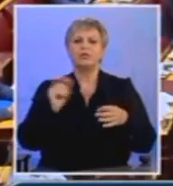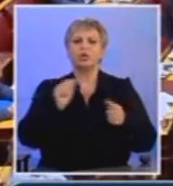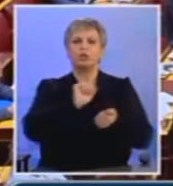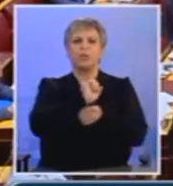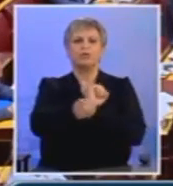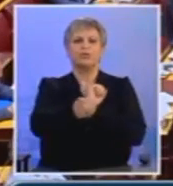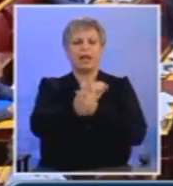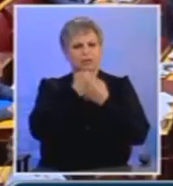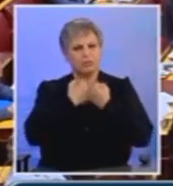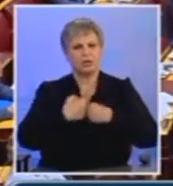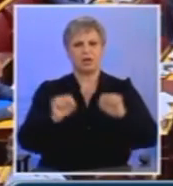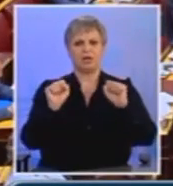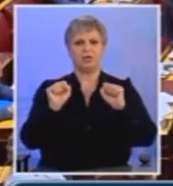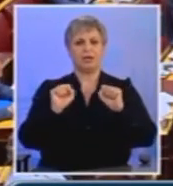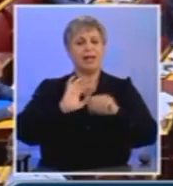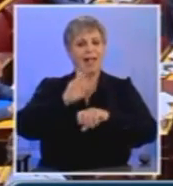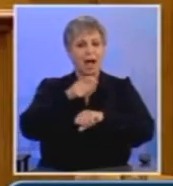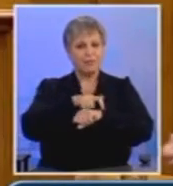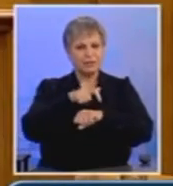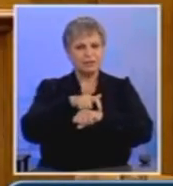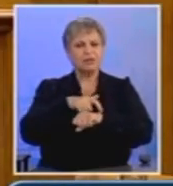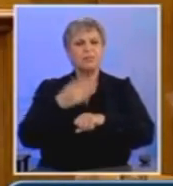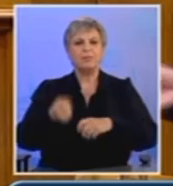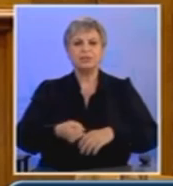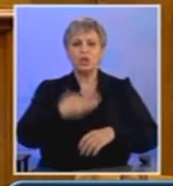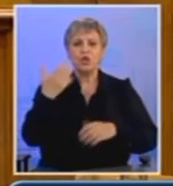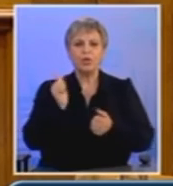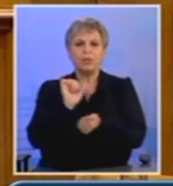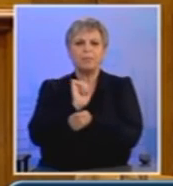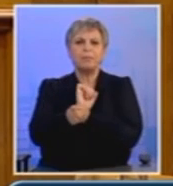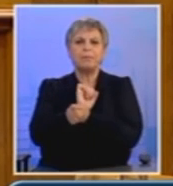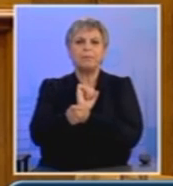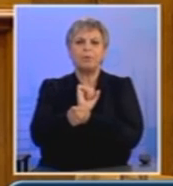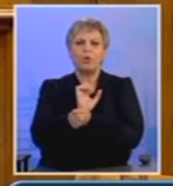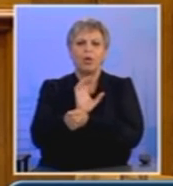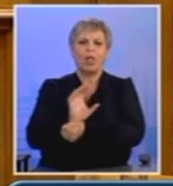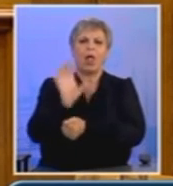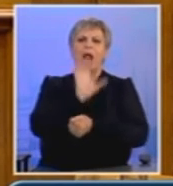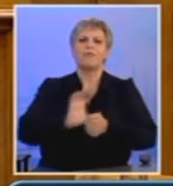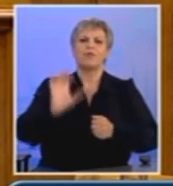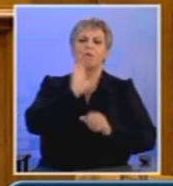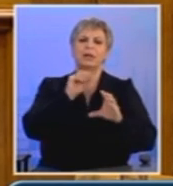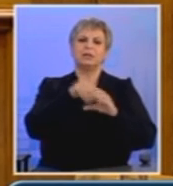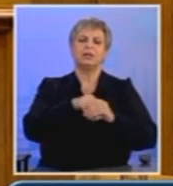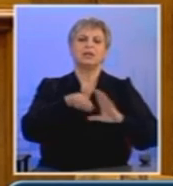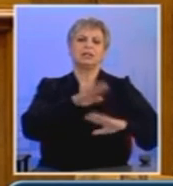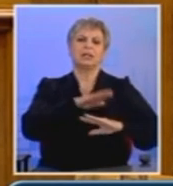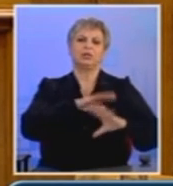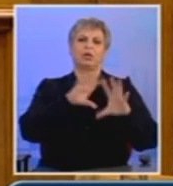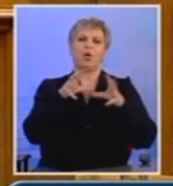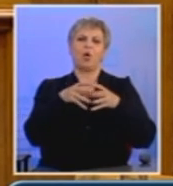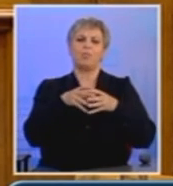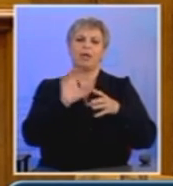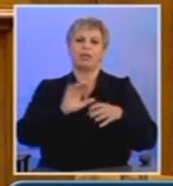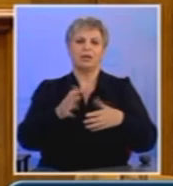στις οποίες είναι σήμερα δεμένη χειροπόρδαρα στην Ευρωπαϊκή Ένωση και το ΝΑΤΟ. Για να ανοίξει αυτός ο δρόμος